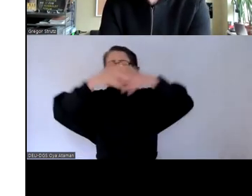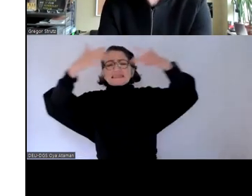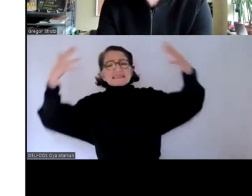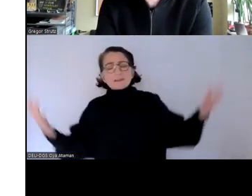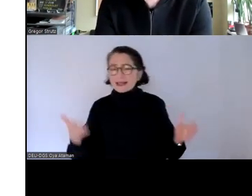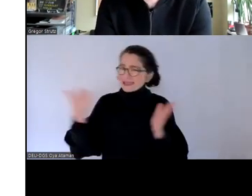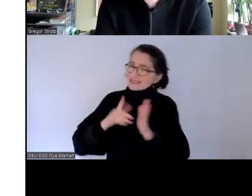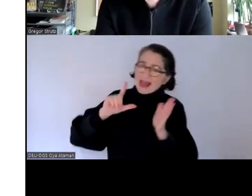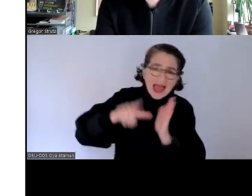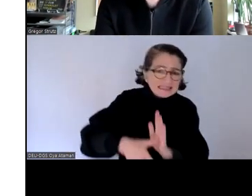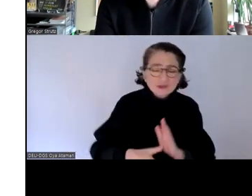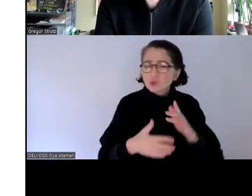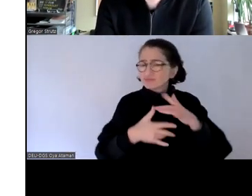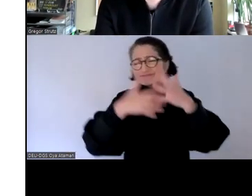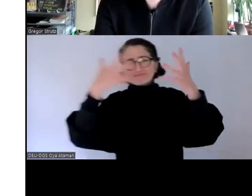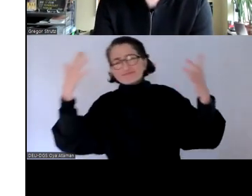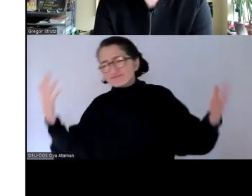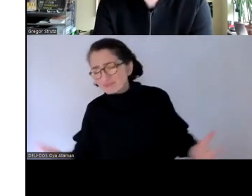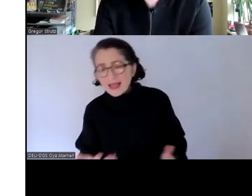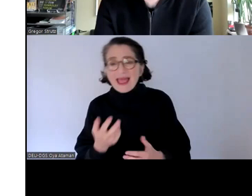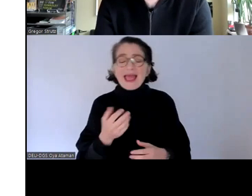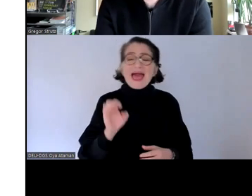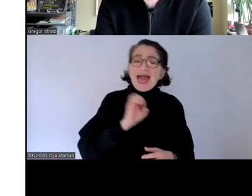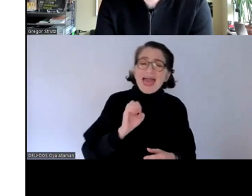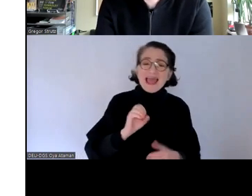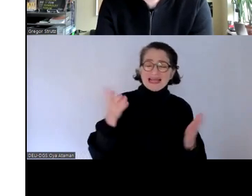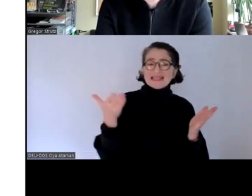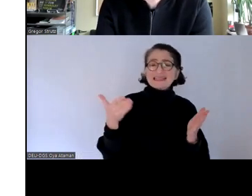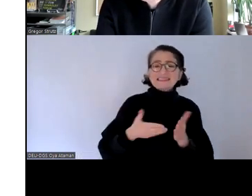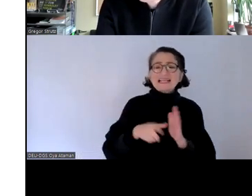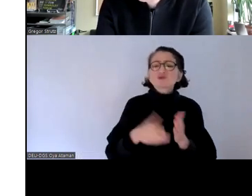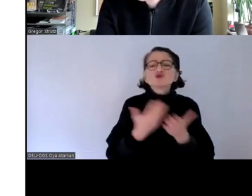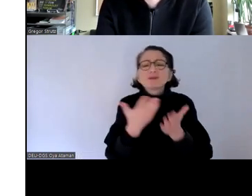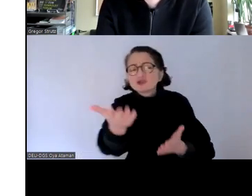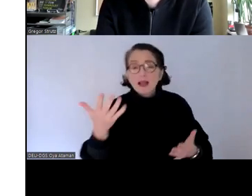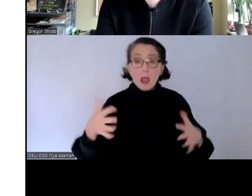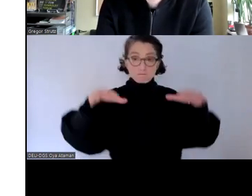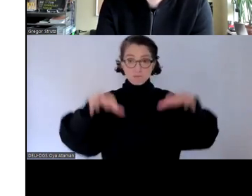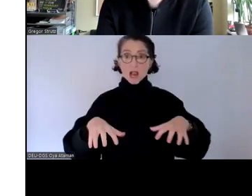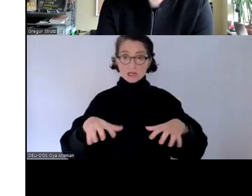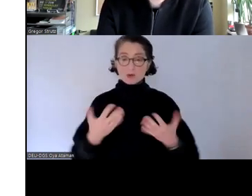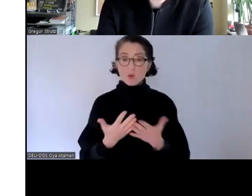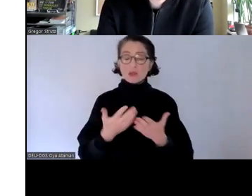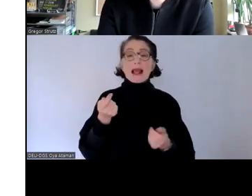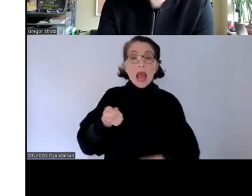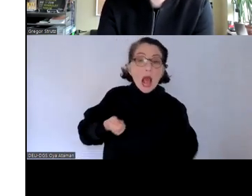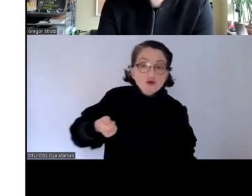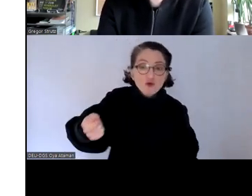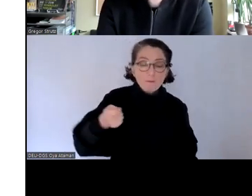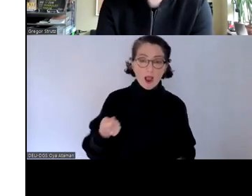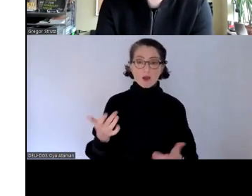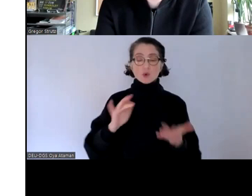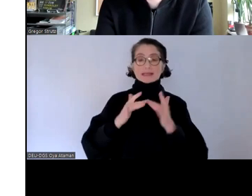dienstleistungen wie also elektronische dienstleistungen wie also banken geldautomaten und dergleichen elektronische